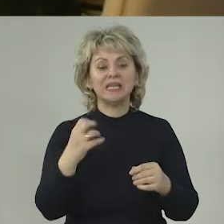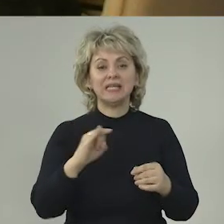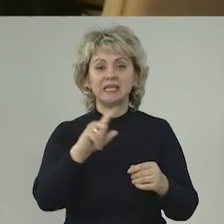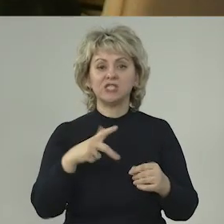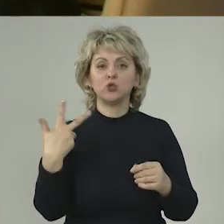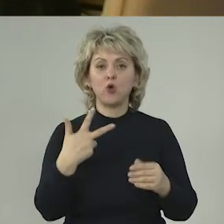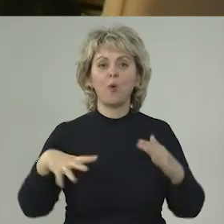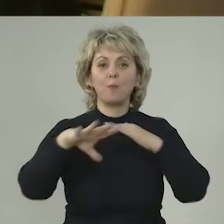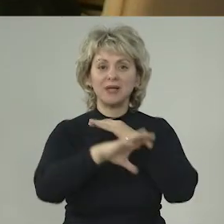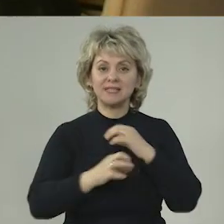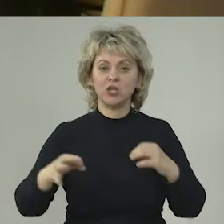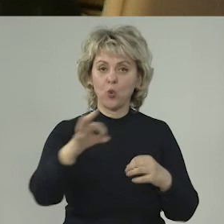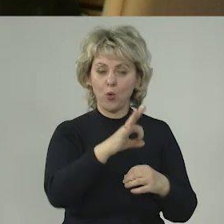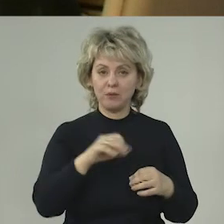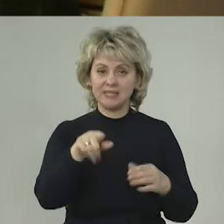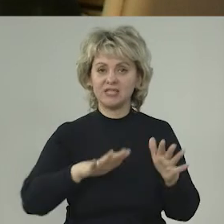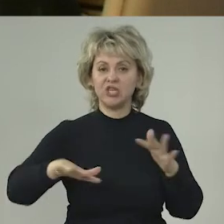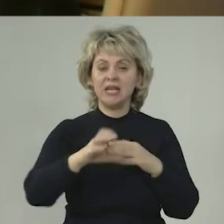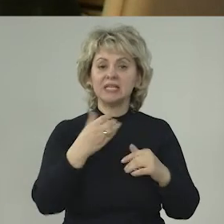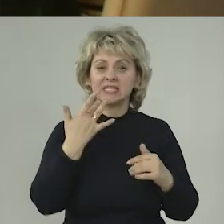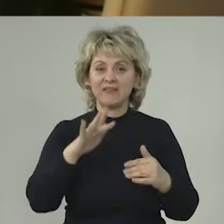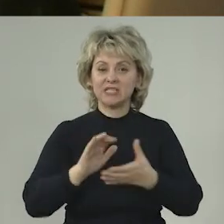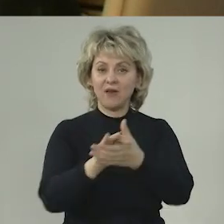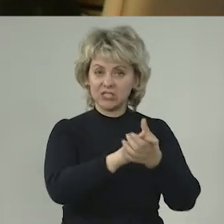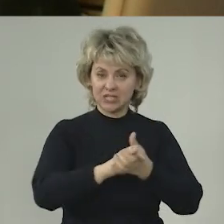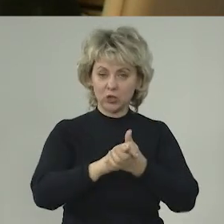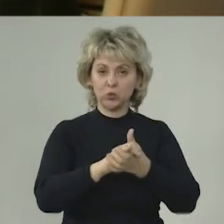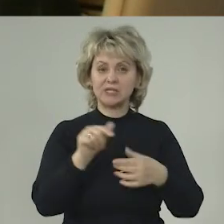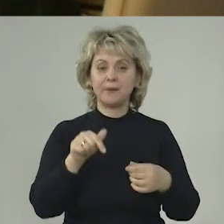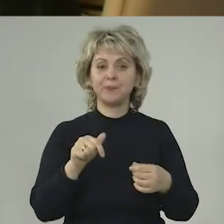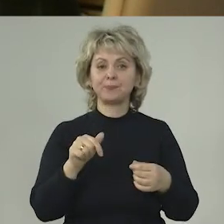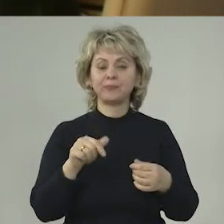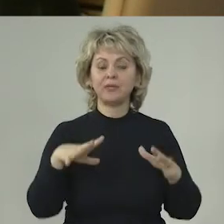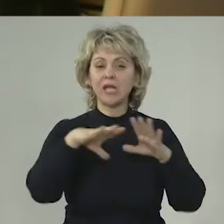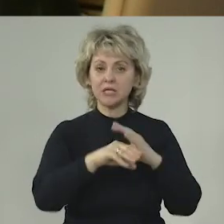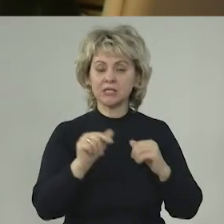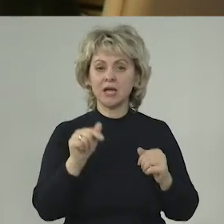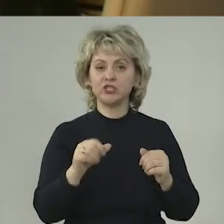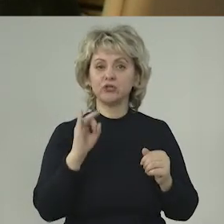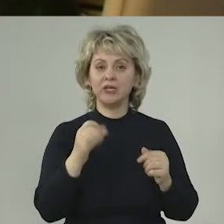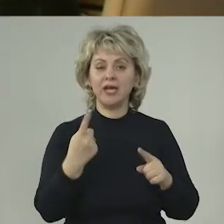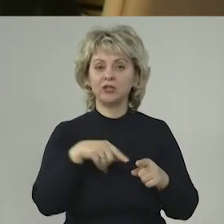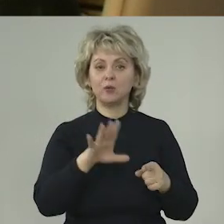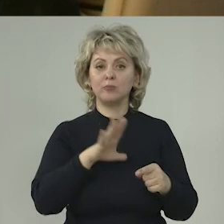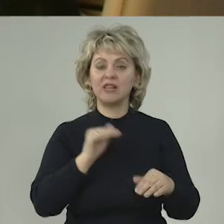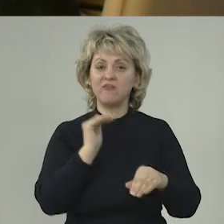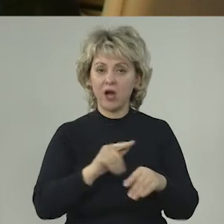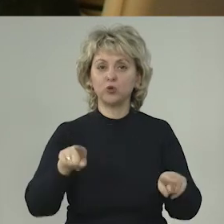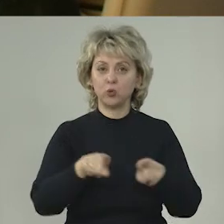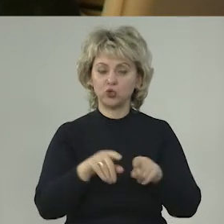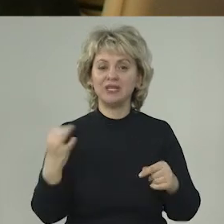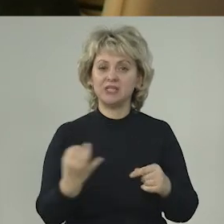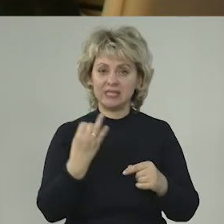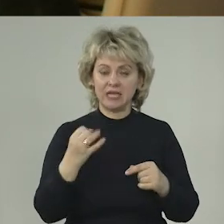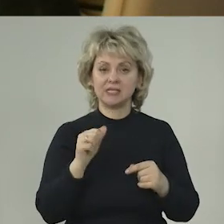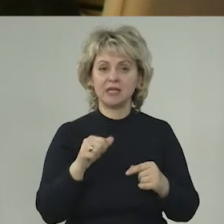из трех последних областей на территории Советского Союза, значит, и это вот такой факт тоже